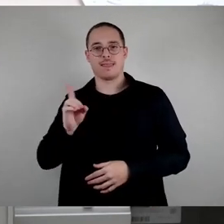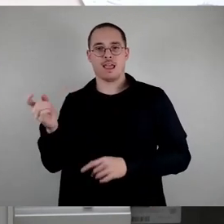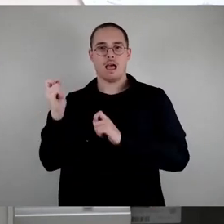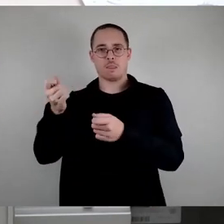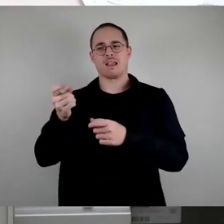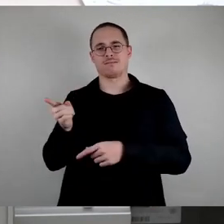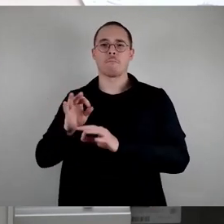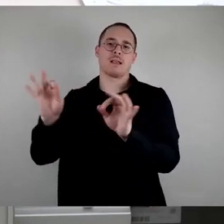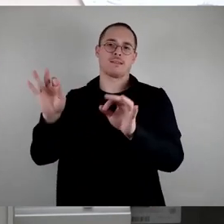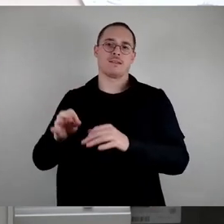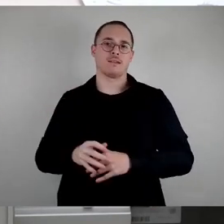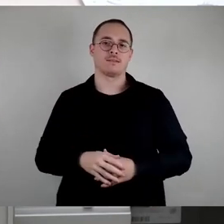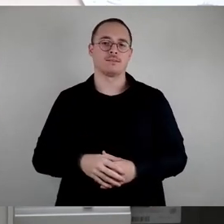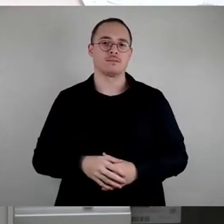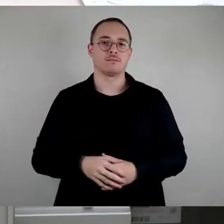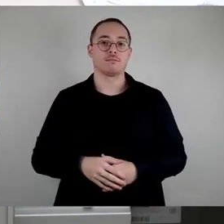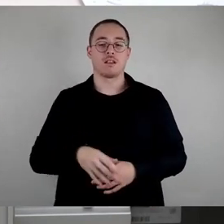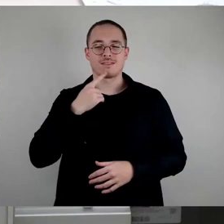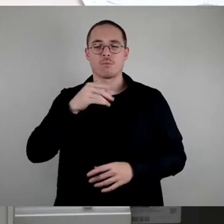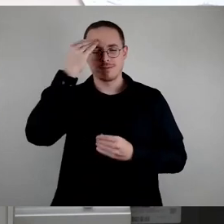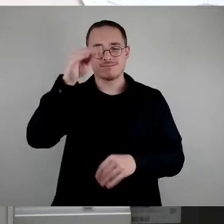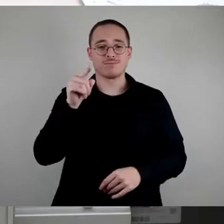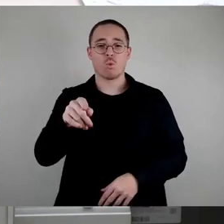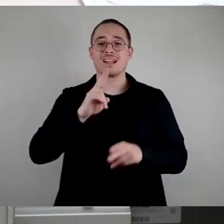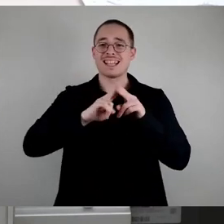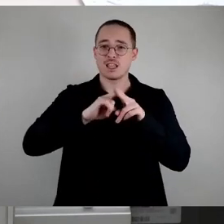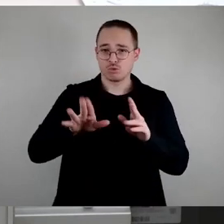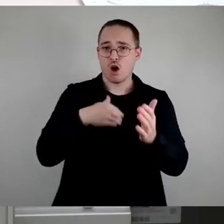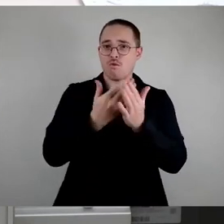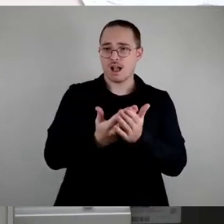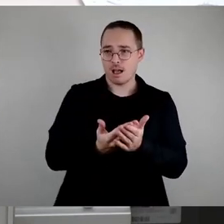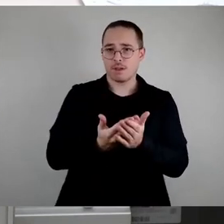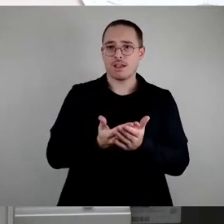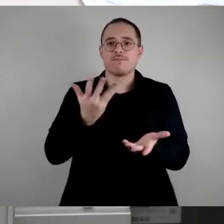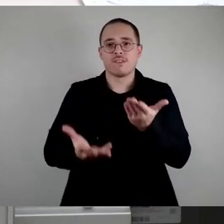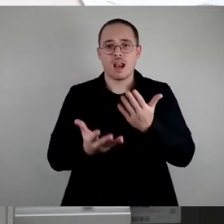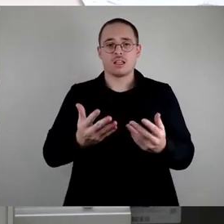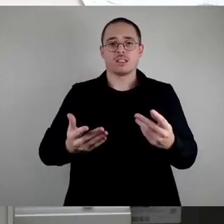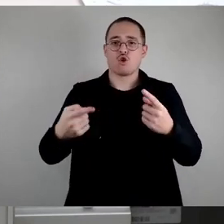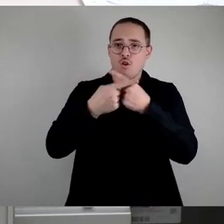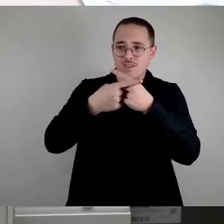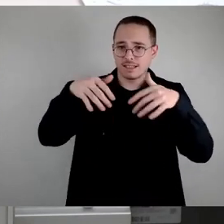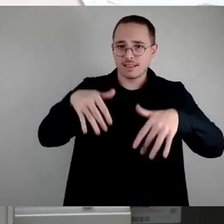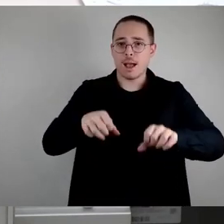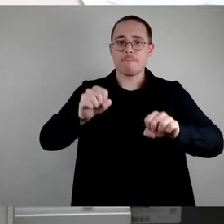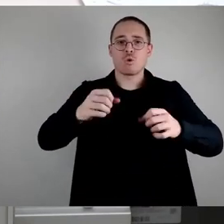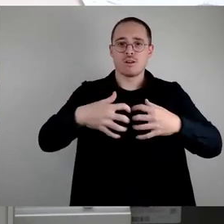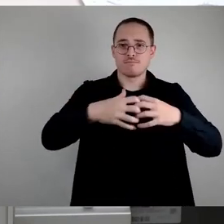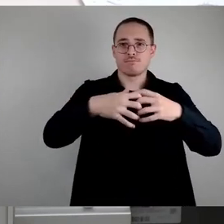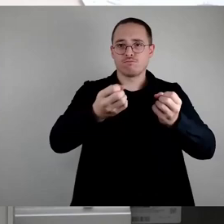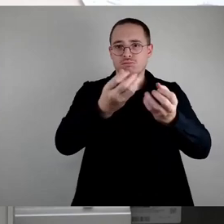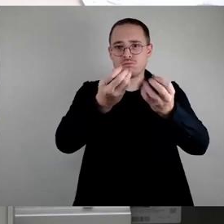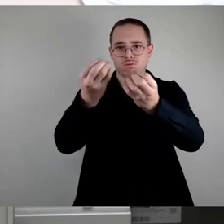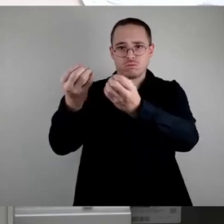denken Sie an die Sanierungsaufgabe, denken Sie an die Konflikte, die dabei in Hausgemeinschaften entstehen, auch im Verhältnis zum Mietern. Denken Sie daran, was im Prinzip